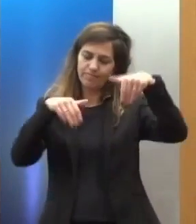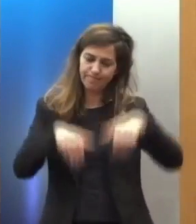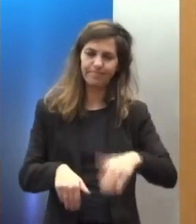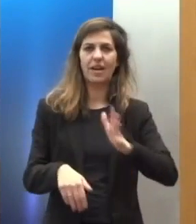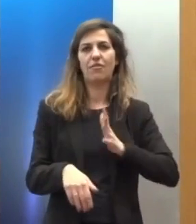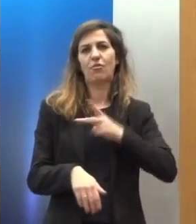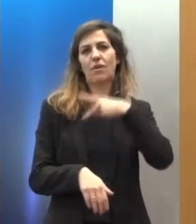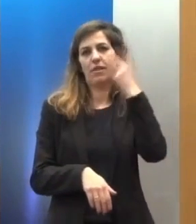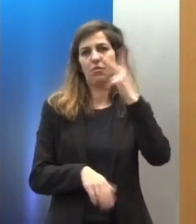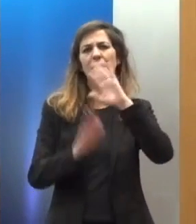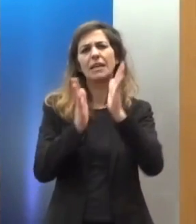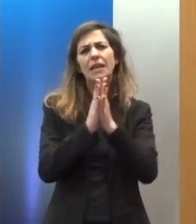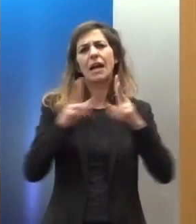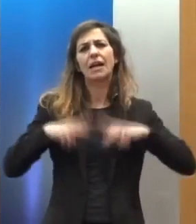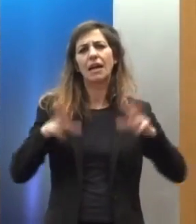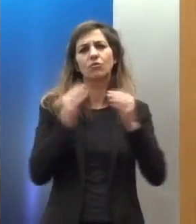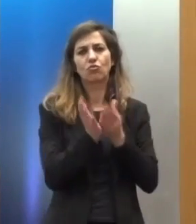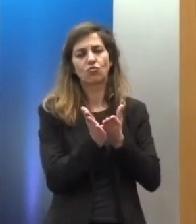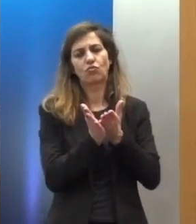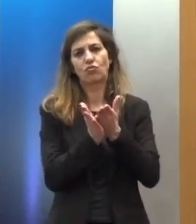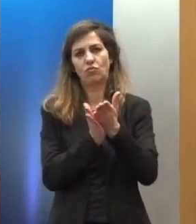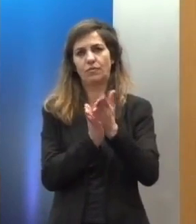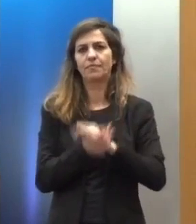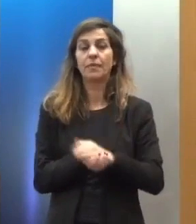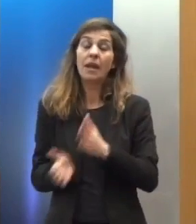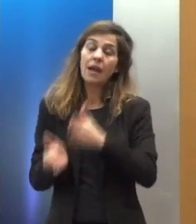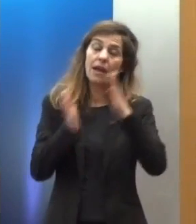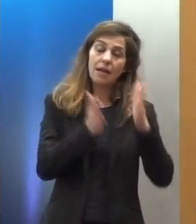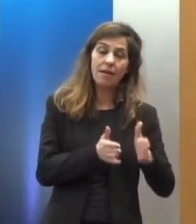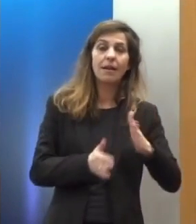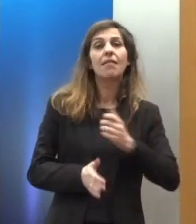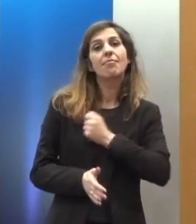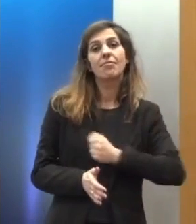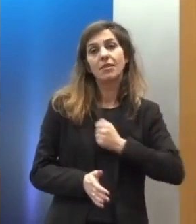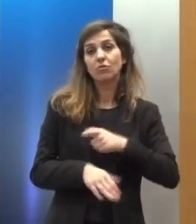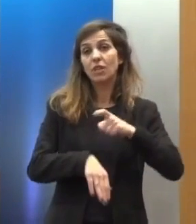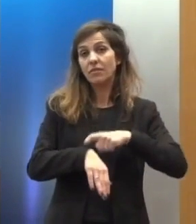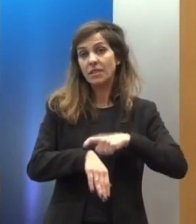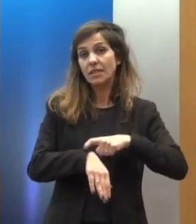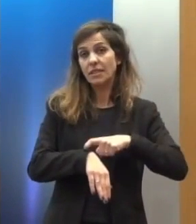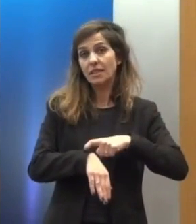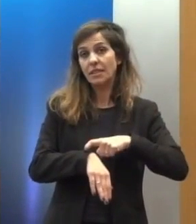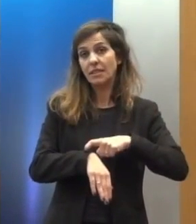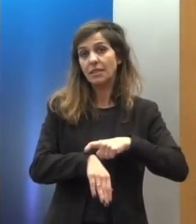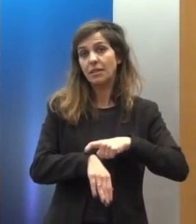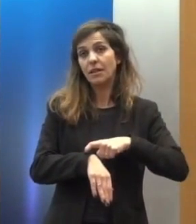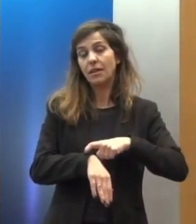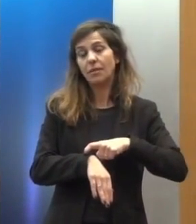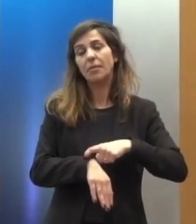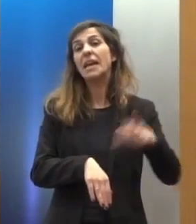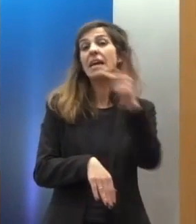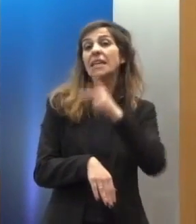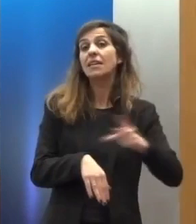δικαιωμάτων και του κράτους δικαίου. Απ' την άλλη βέβαια δεν έχουμε καταφέρει να κατοχυρώσουμε την αποτελεσματική προστασία των